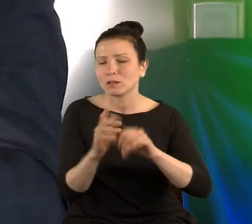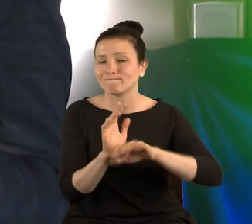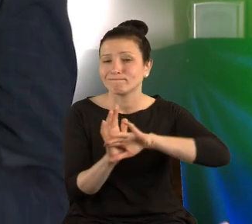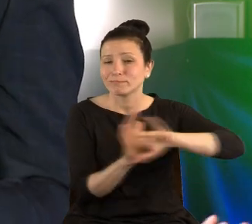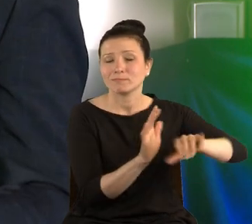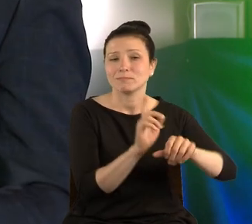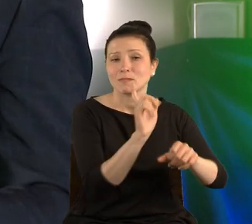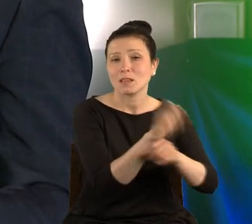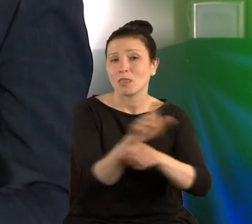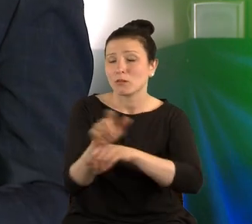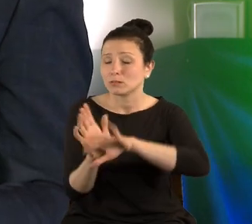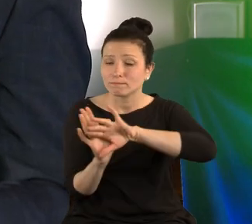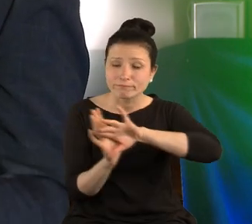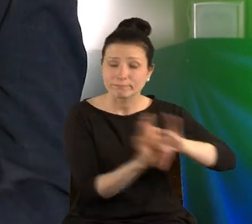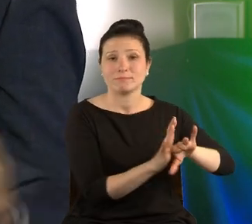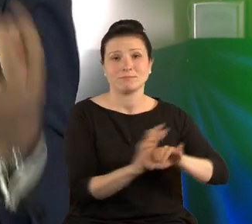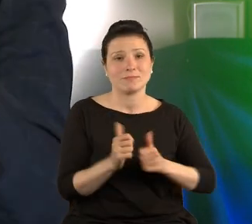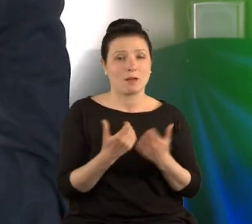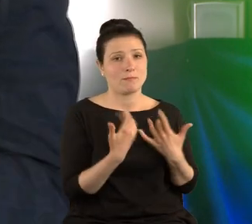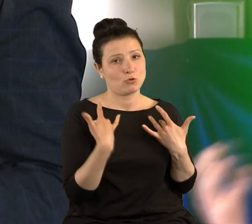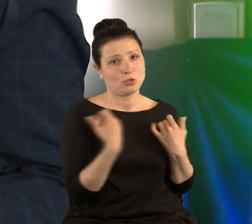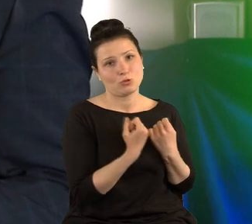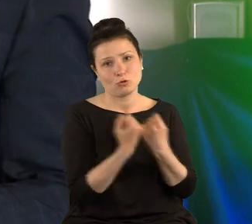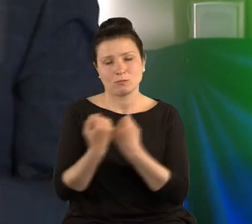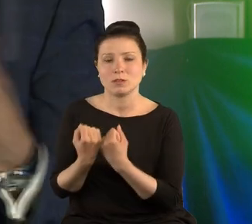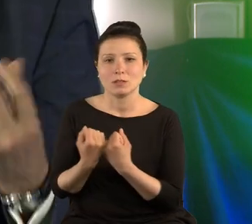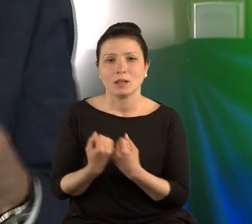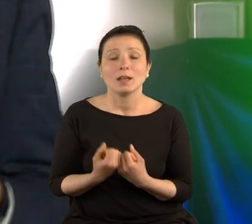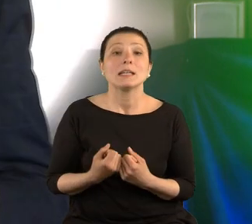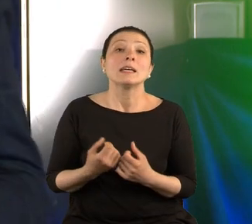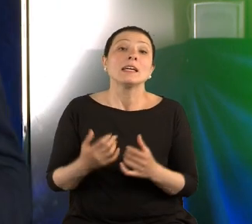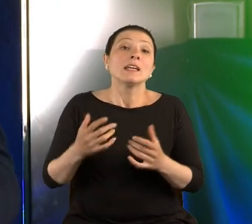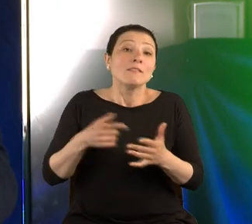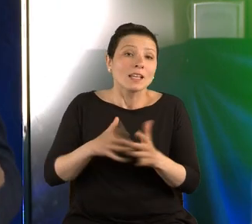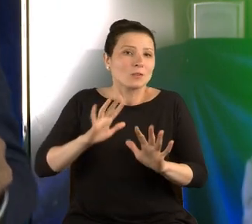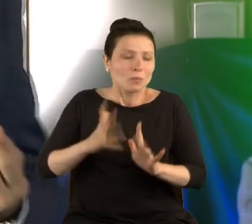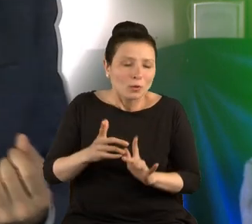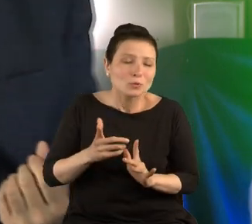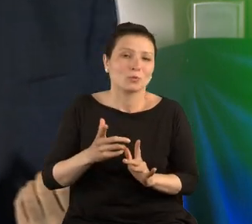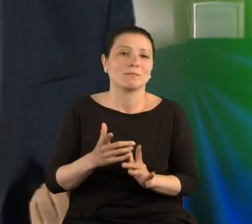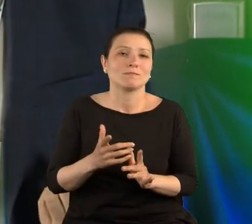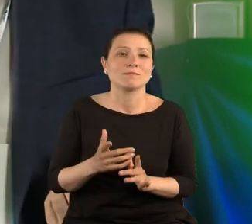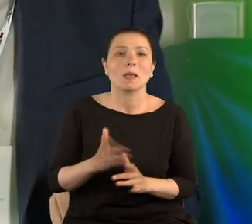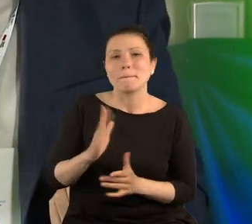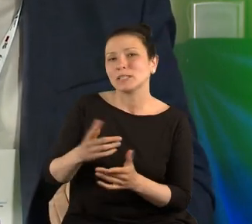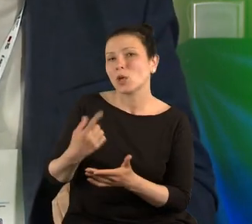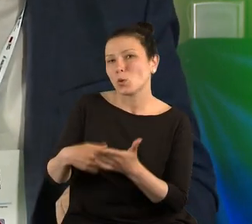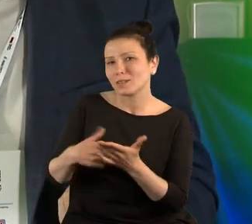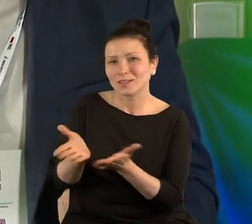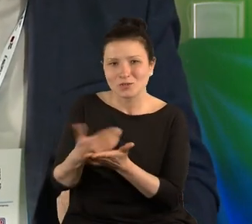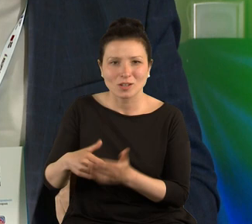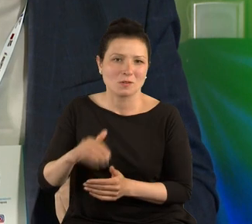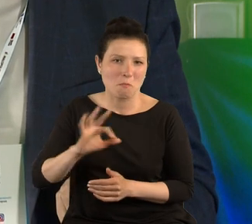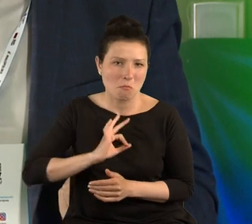przetrwać. I w miękki sposób przeszedłem do ostatniej części tej pogadanki.